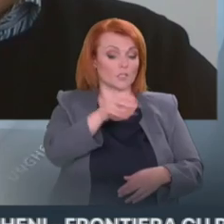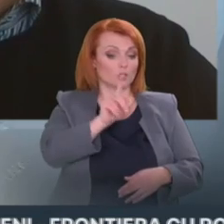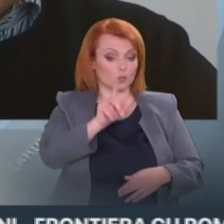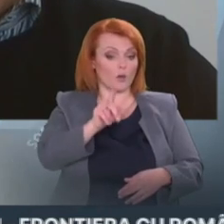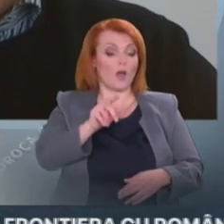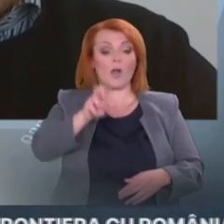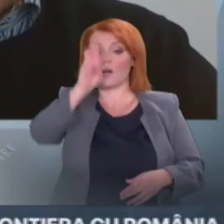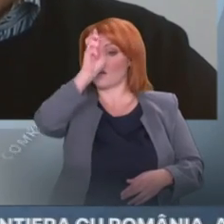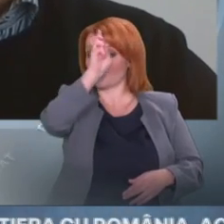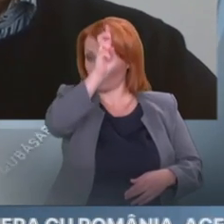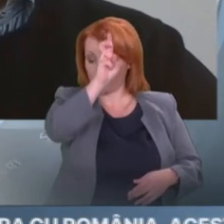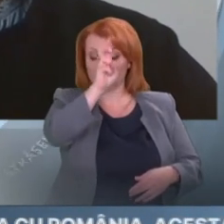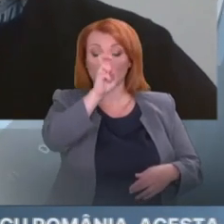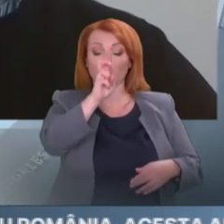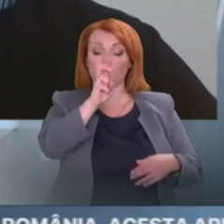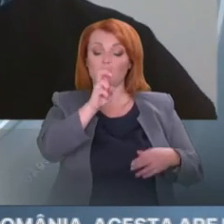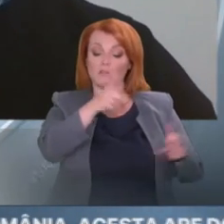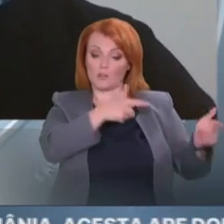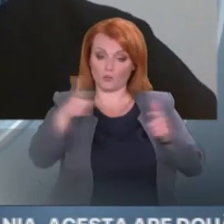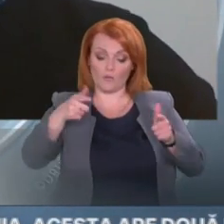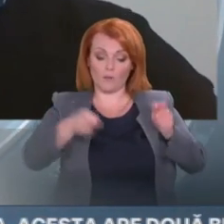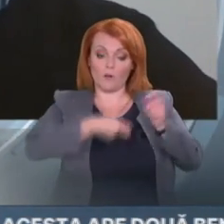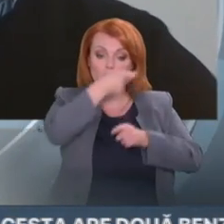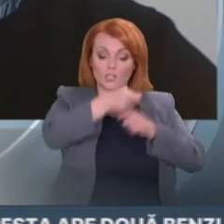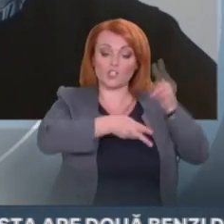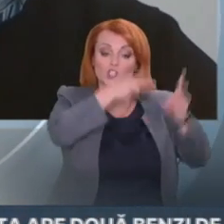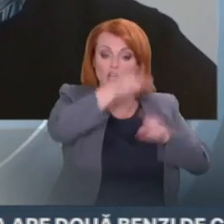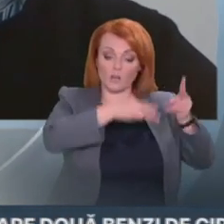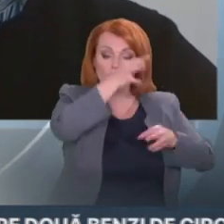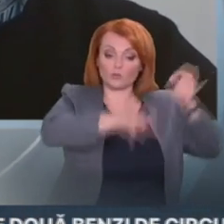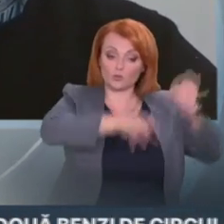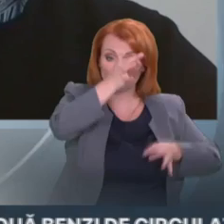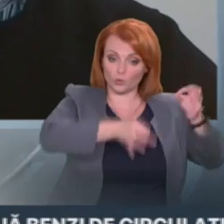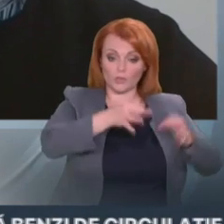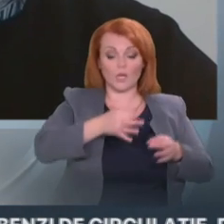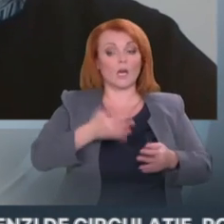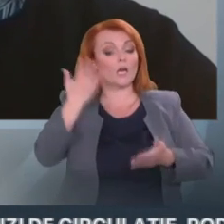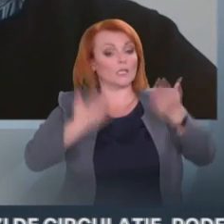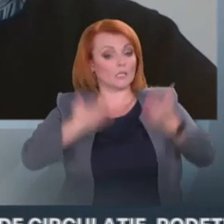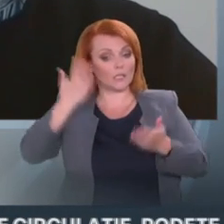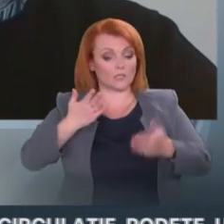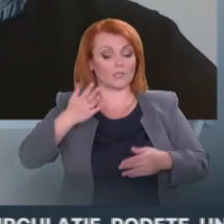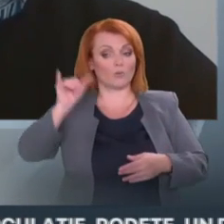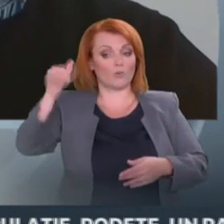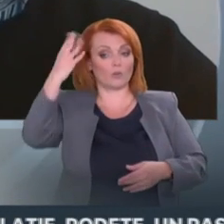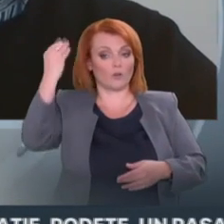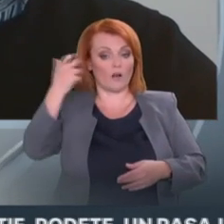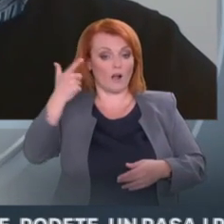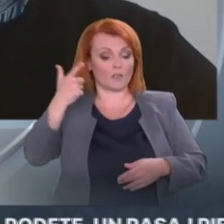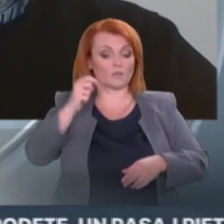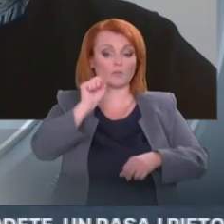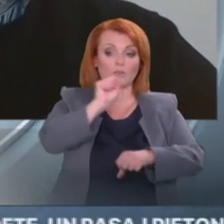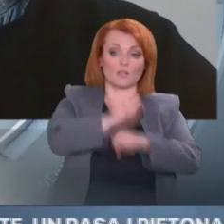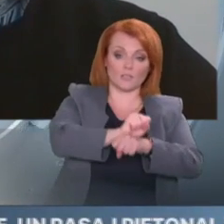din motive politice. Inclusiv se analizează să se acționeze astfel și în cazul în care vor fi